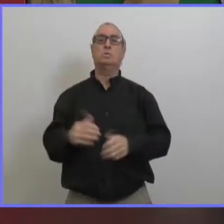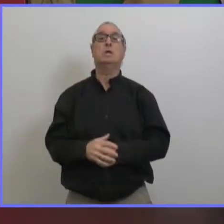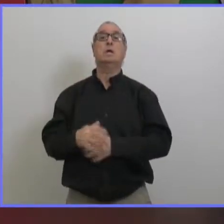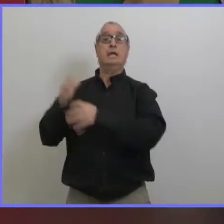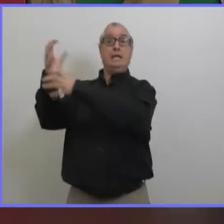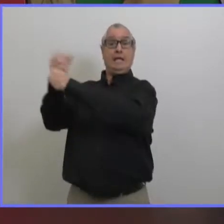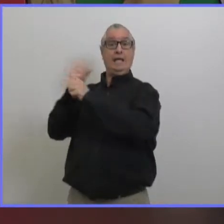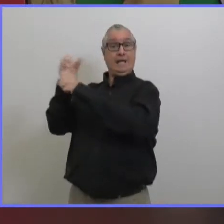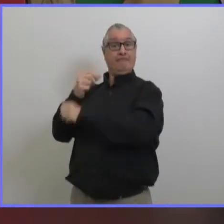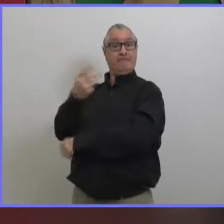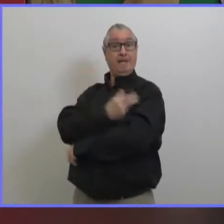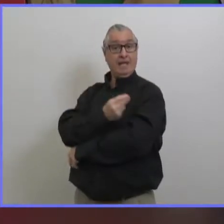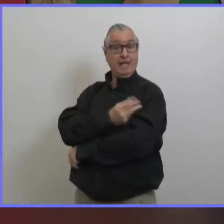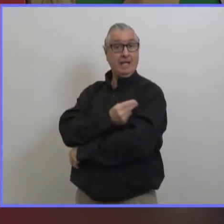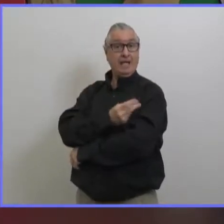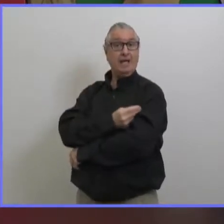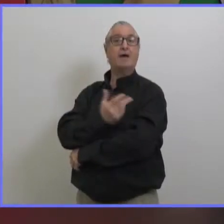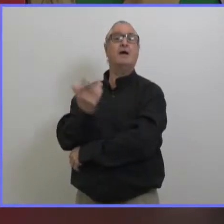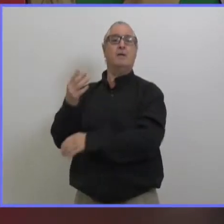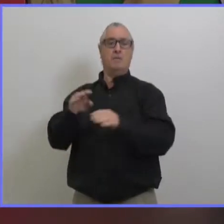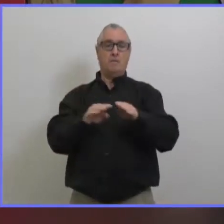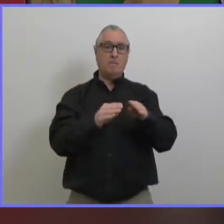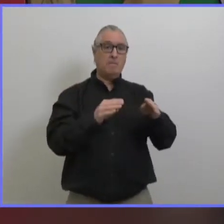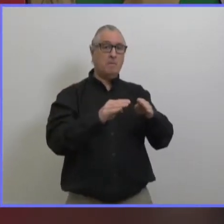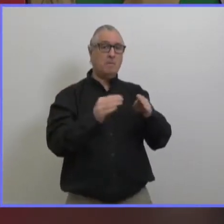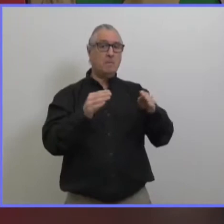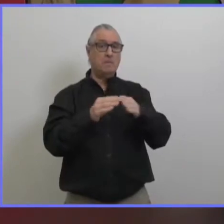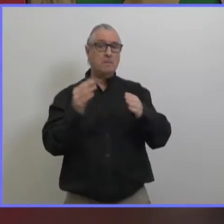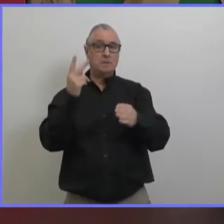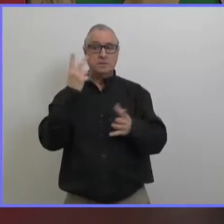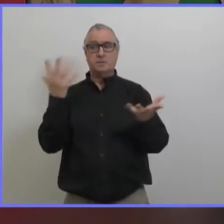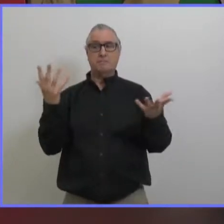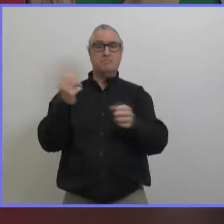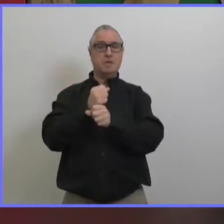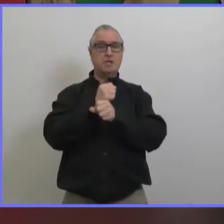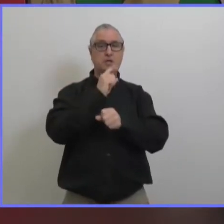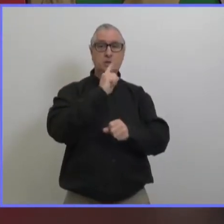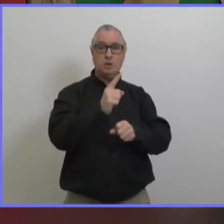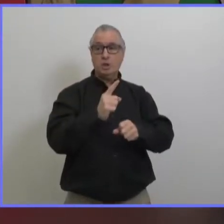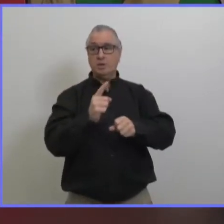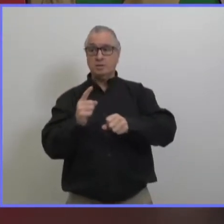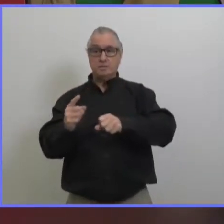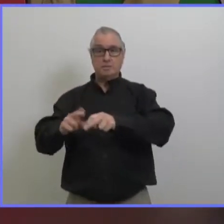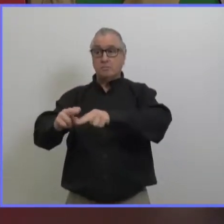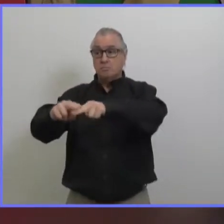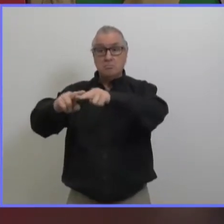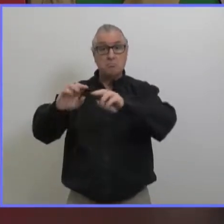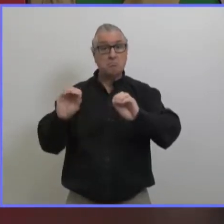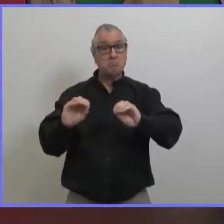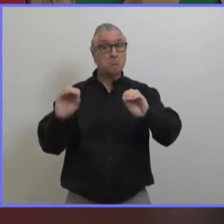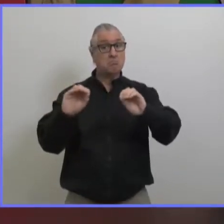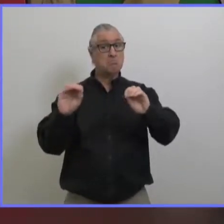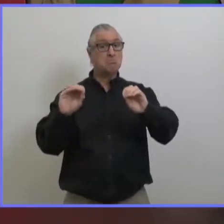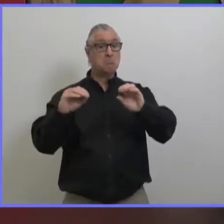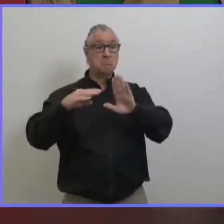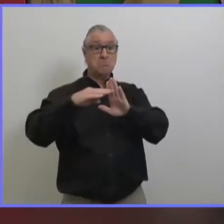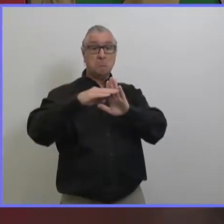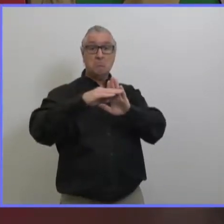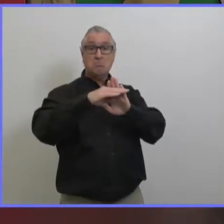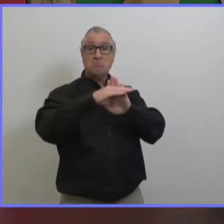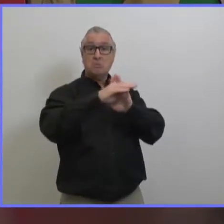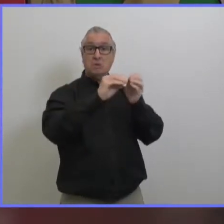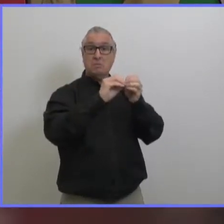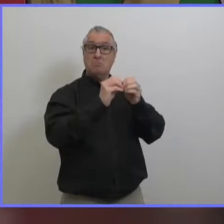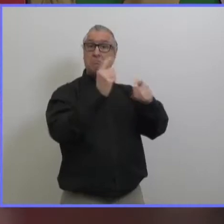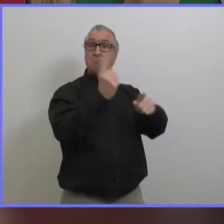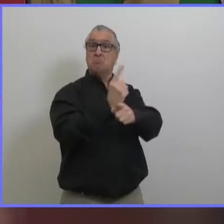en même temps nous avons un peu de vaccination mais tout ça c'est très important il est important que les progrès que l'on